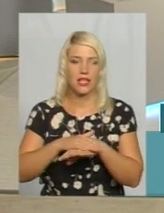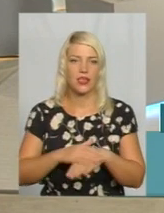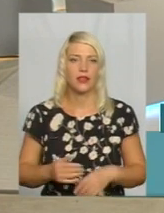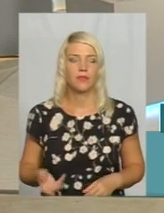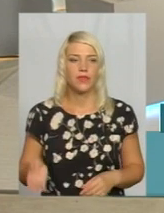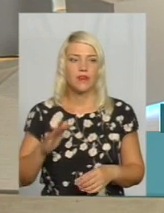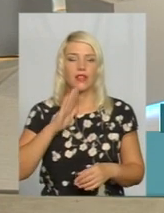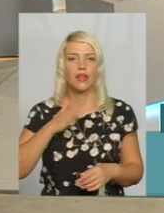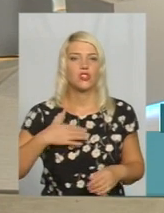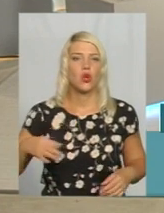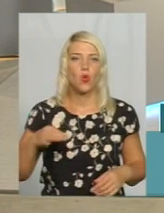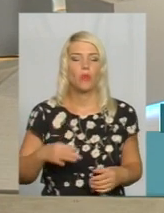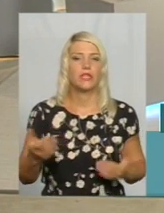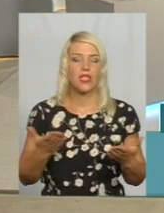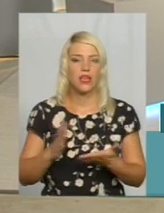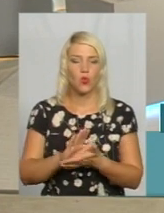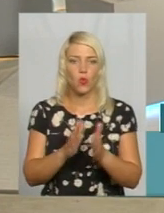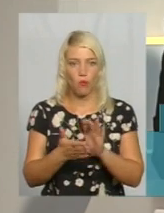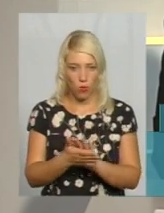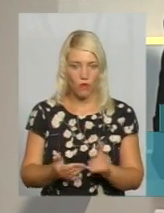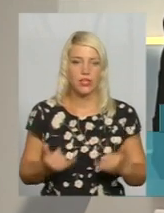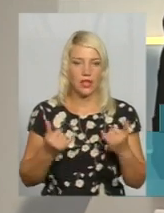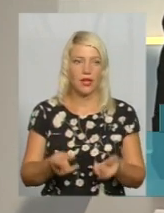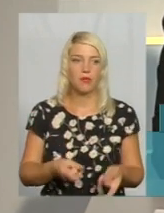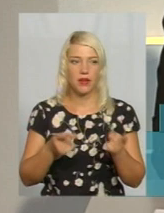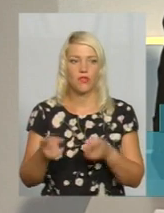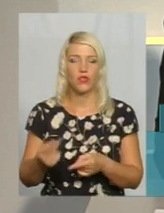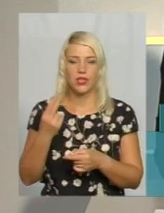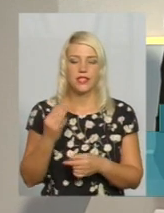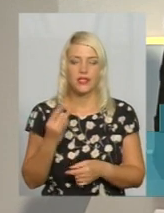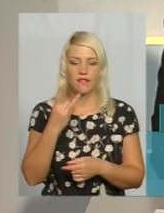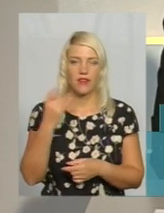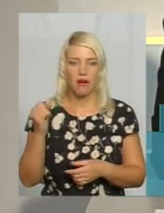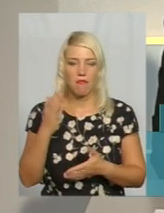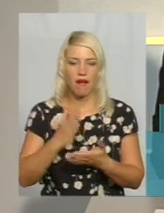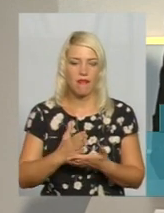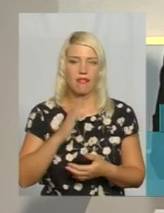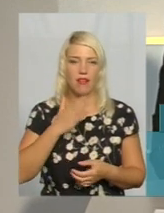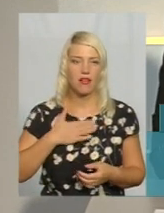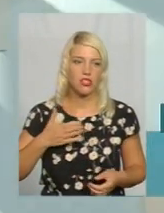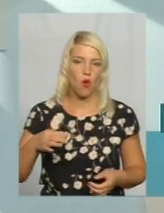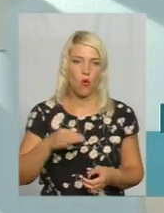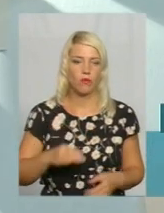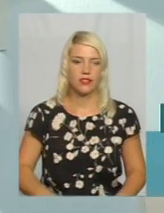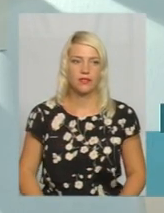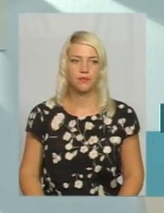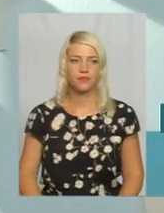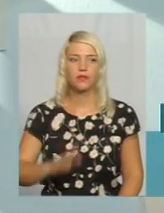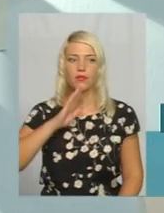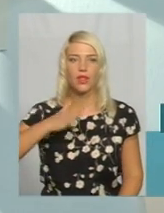до нашої області перейдемо. Які умови для переходу на цифрове телебачення має наша область? В нашій області